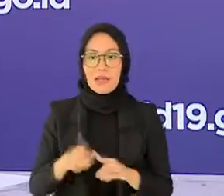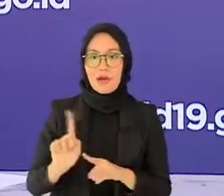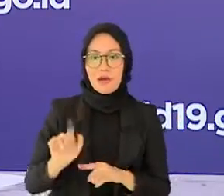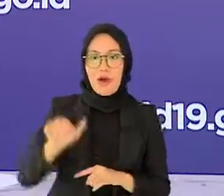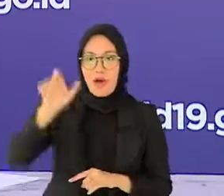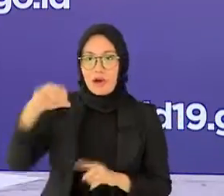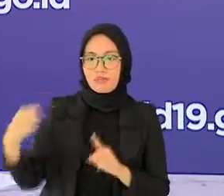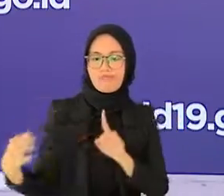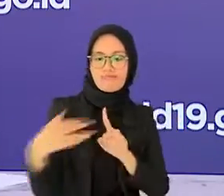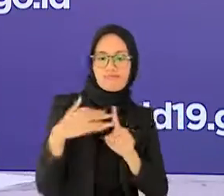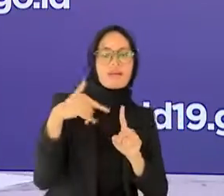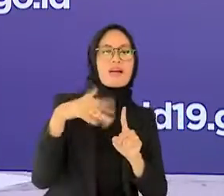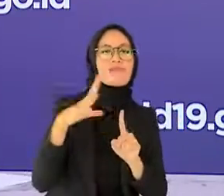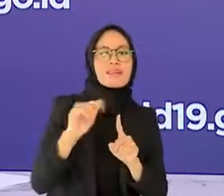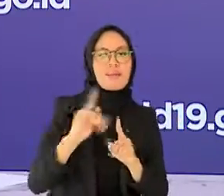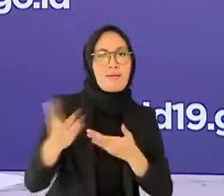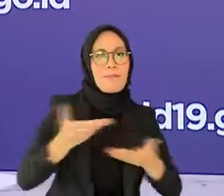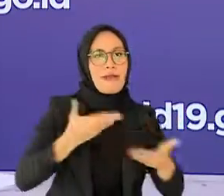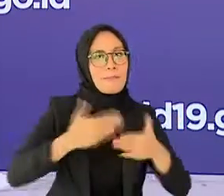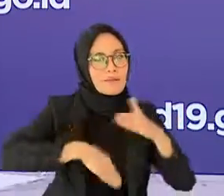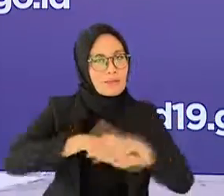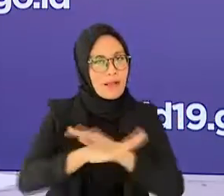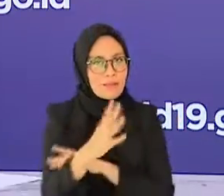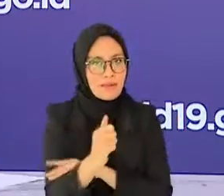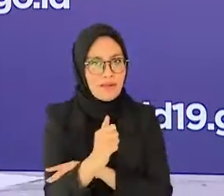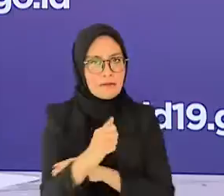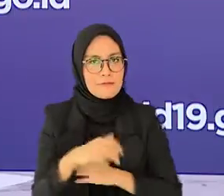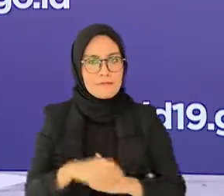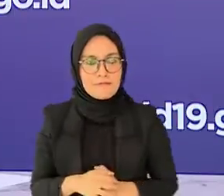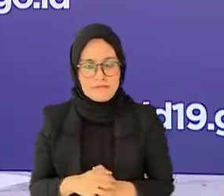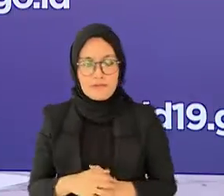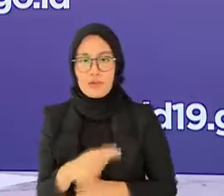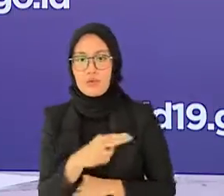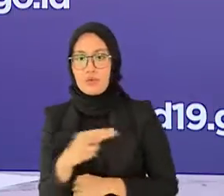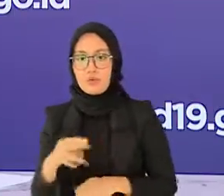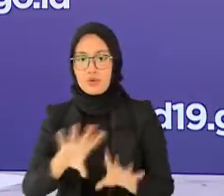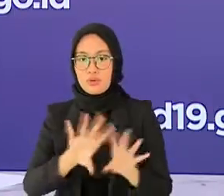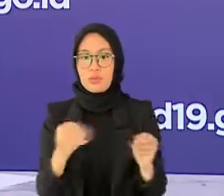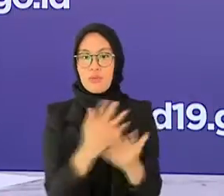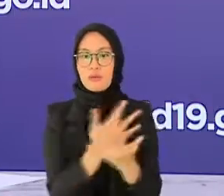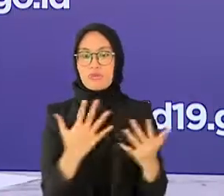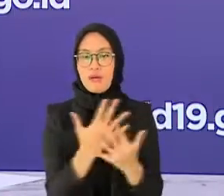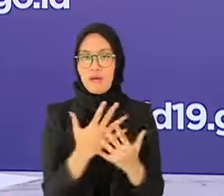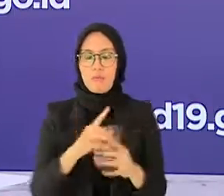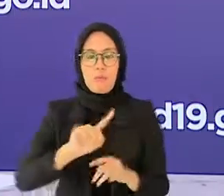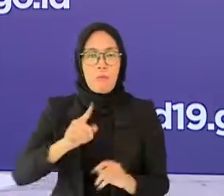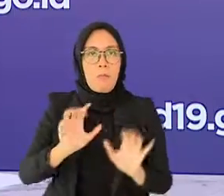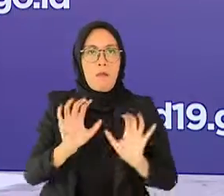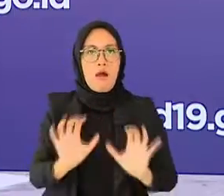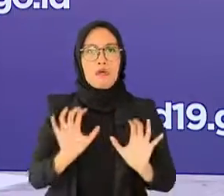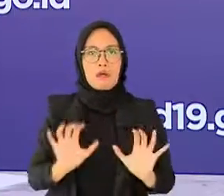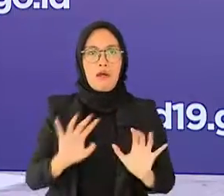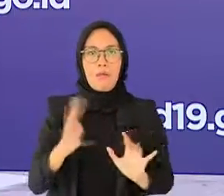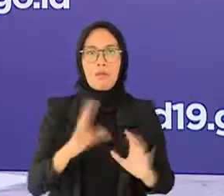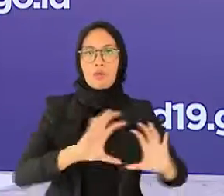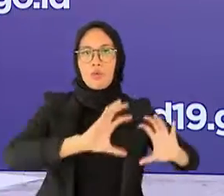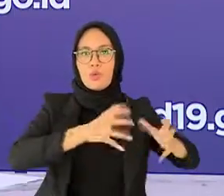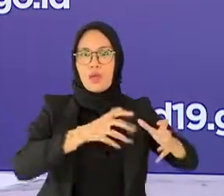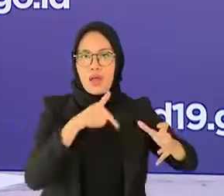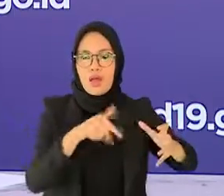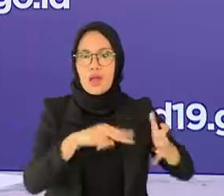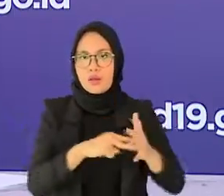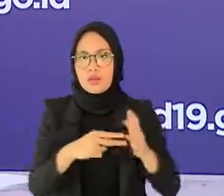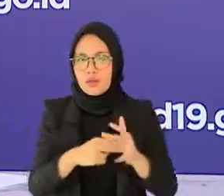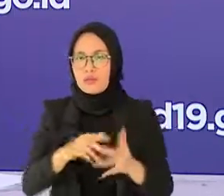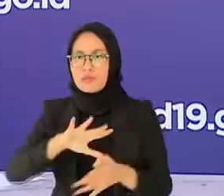yang maksimal sebagai negara dengan jumlah penduduk keempat terbesar di dunia tentunya penanganan kasus COVID-19